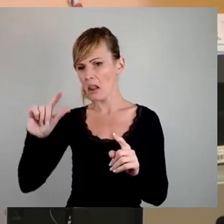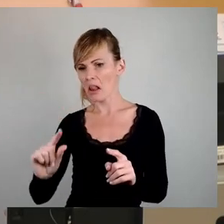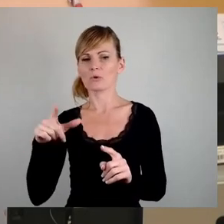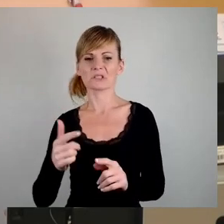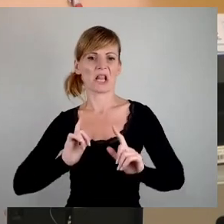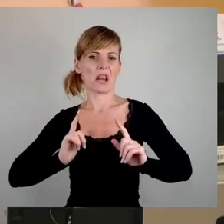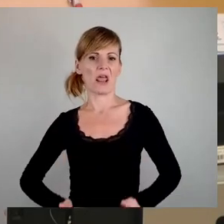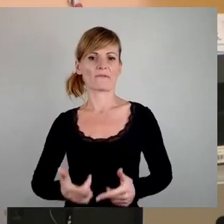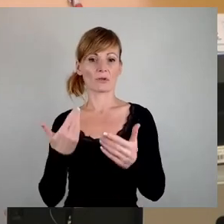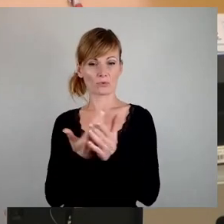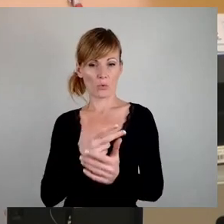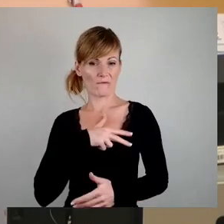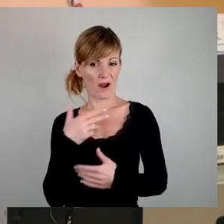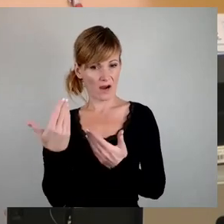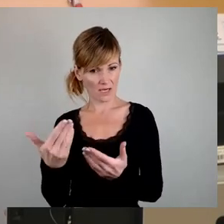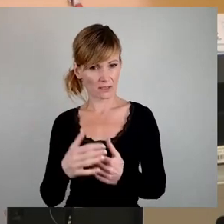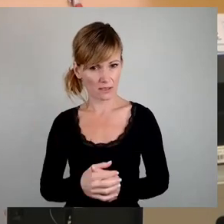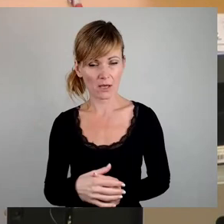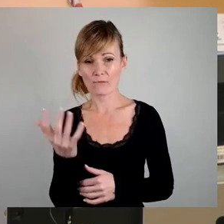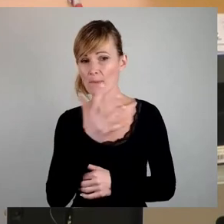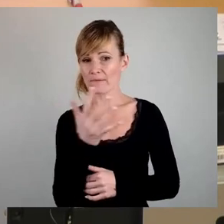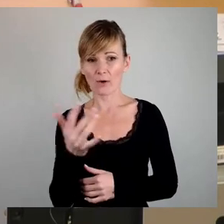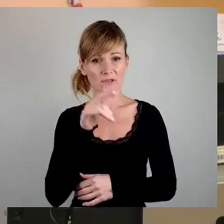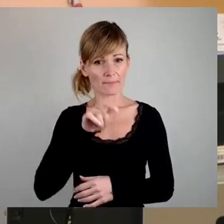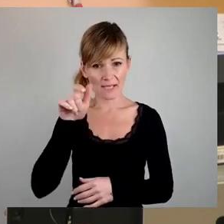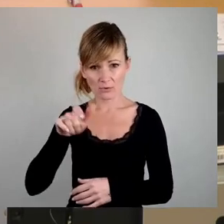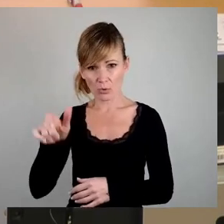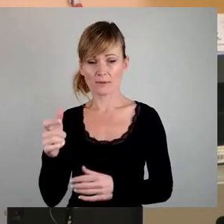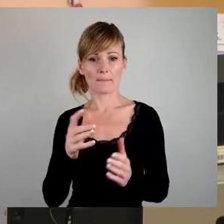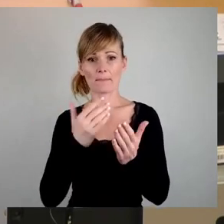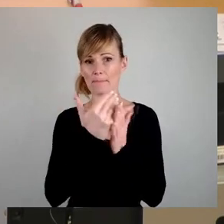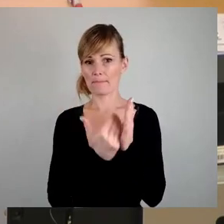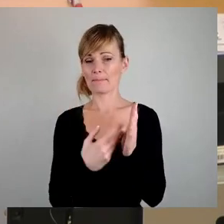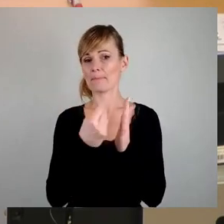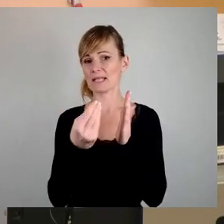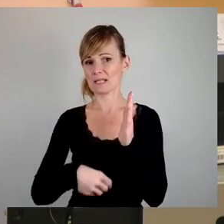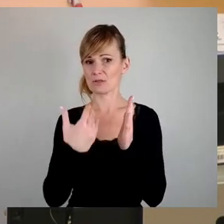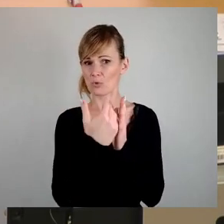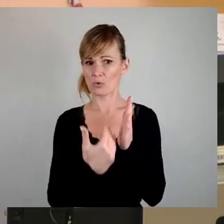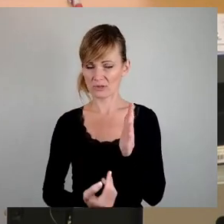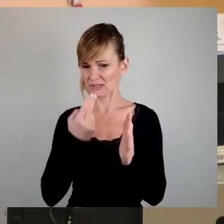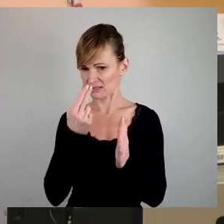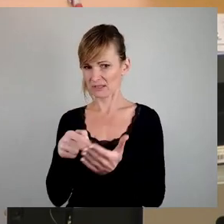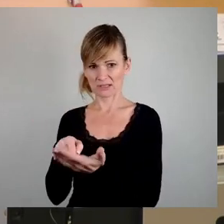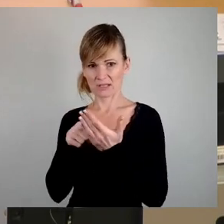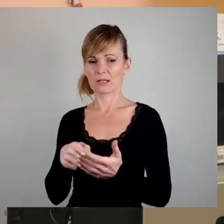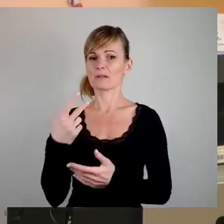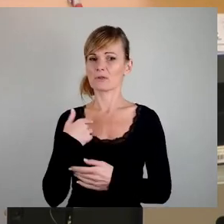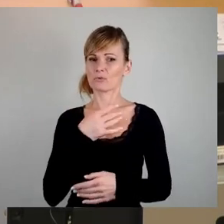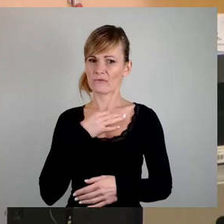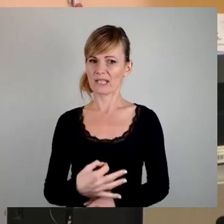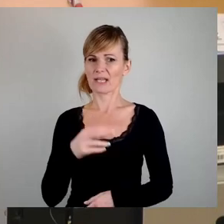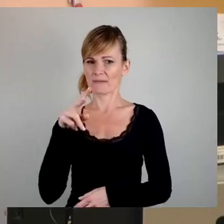die Wahrheit, die hier steht. 5000 Personen in einer Petition zeigen schon, dass die Zufriedenheit mit der Bonovia als Vermieter offensichtlich extrem